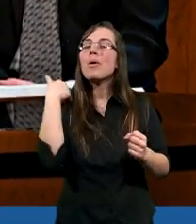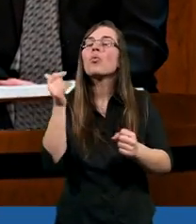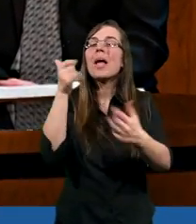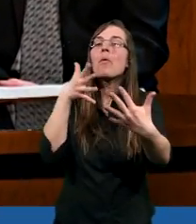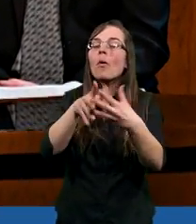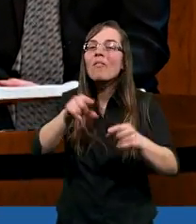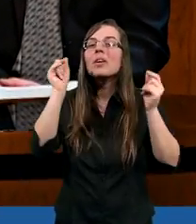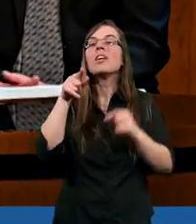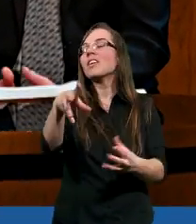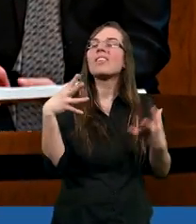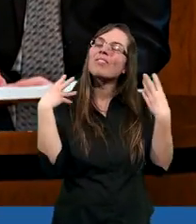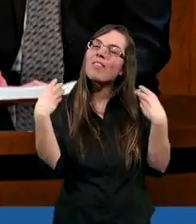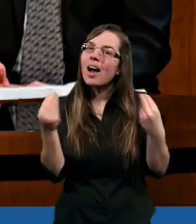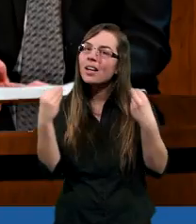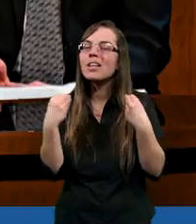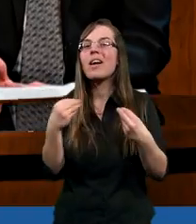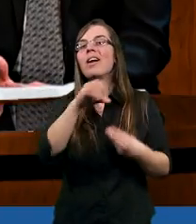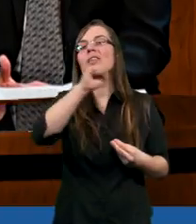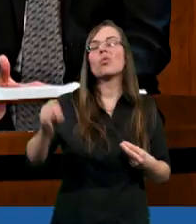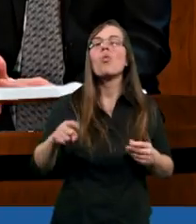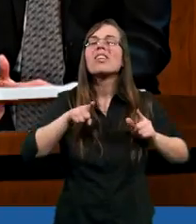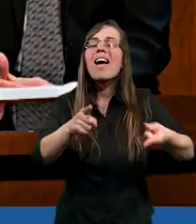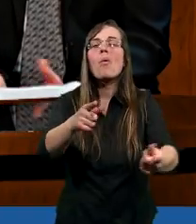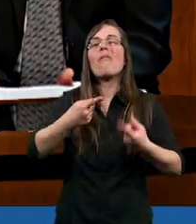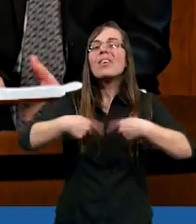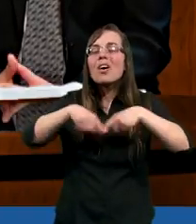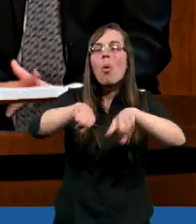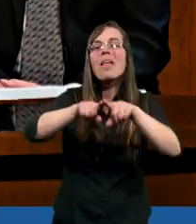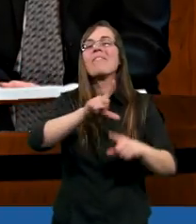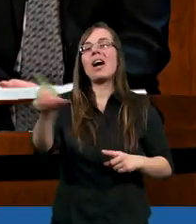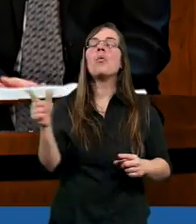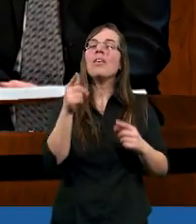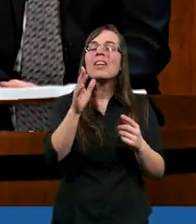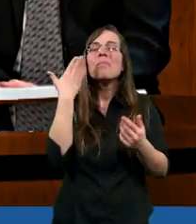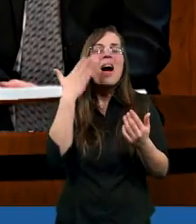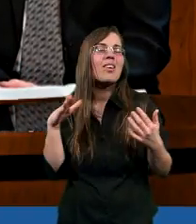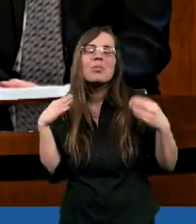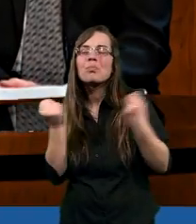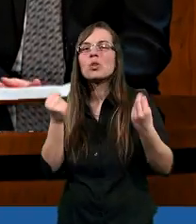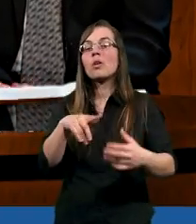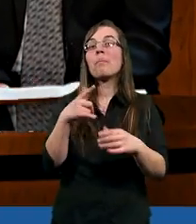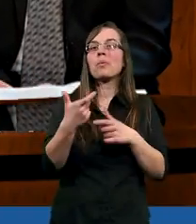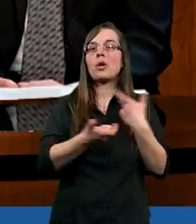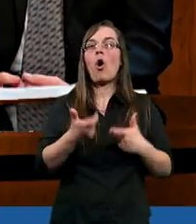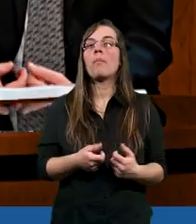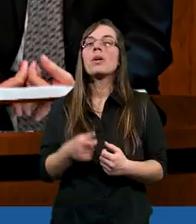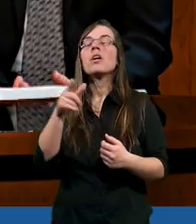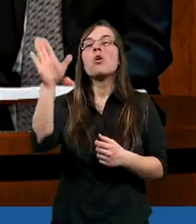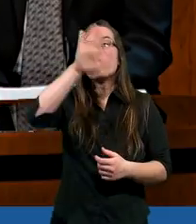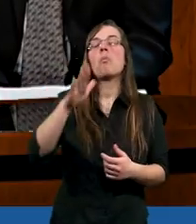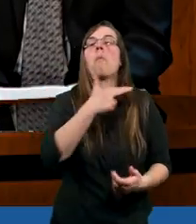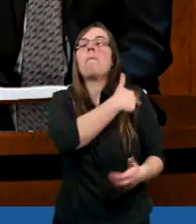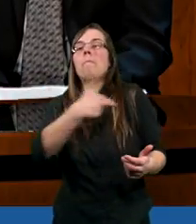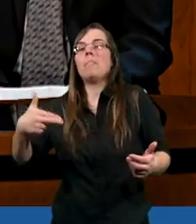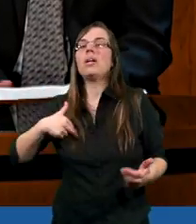prorok i fantastyczne dzieło wykonał, był tym narzędziem w rękach Bożych i on mówi, Boże, my